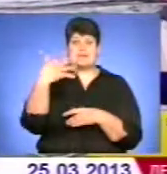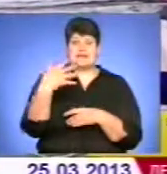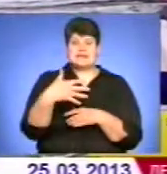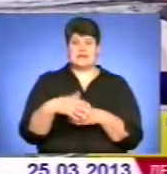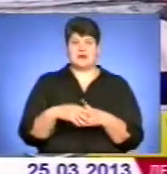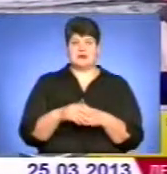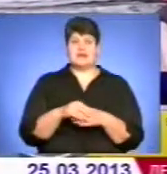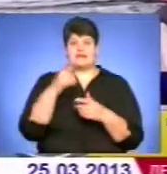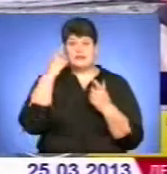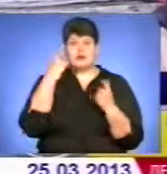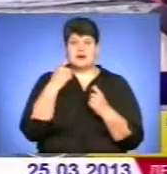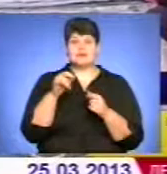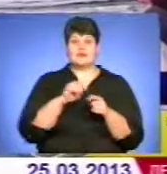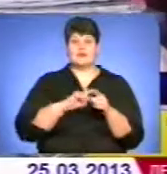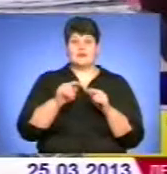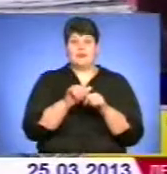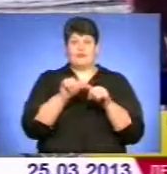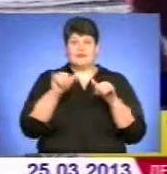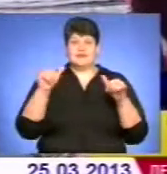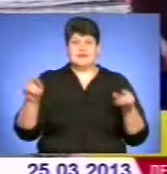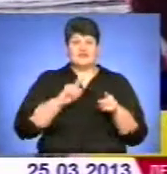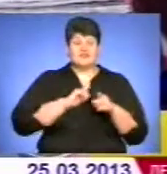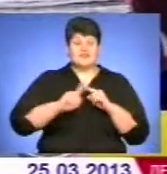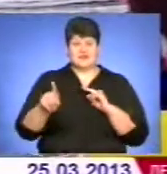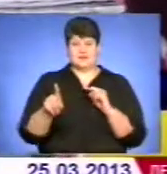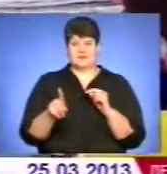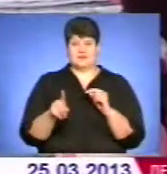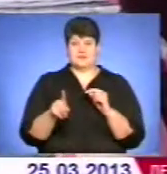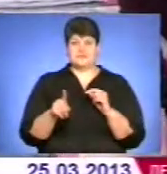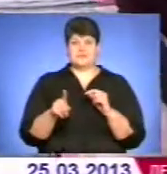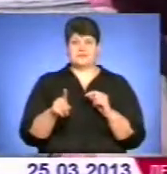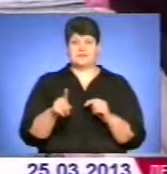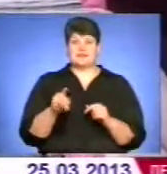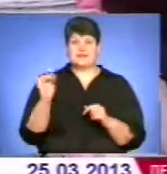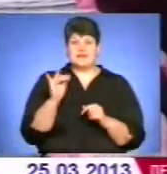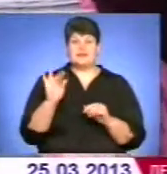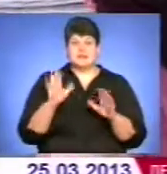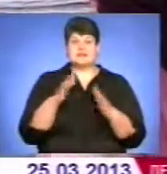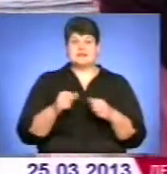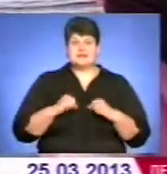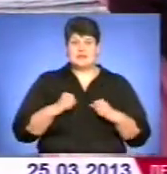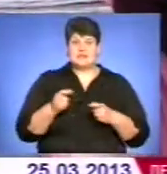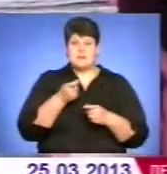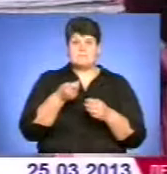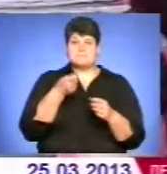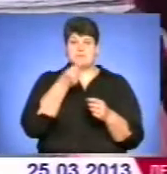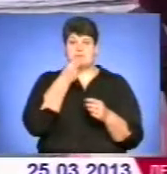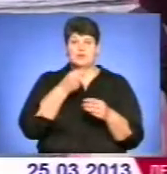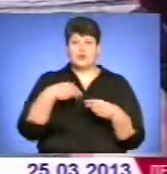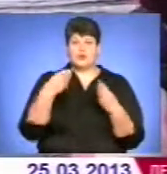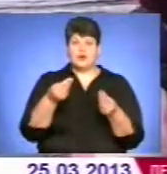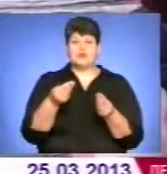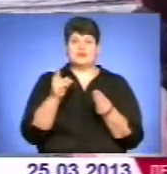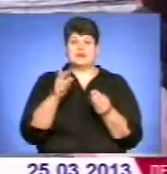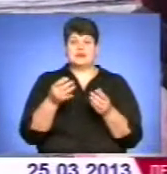Тобто інформація між ними поширилася з космічною швидкістю. І так стараємося підготовити, їздити також в Крему. На ці